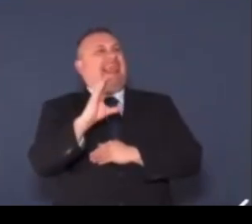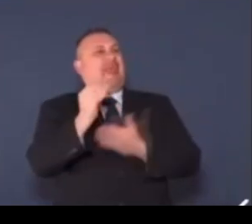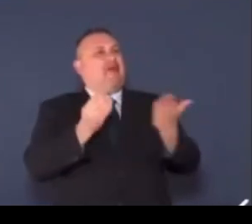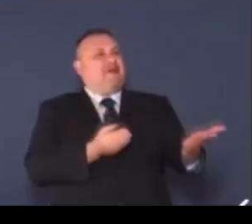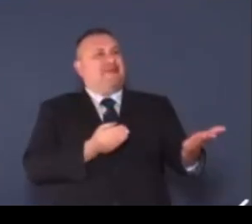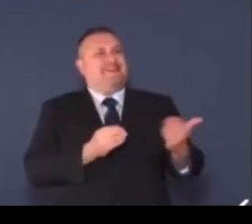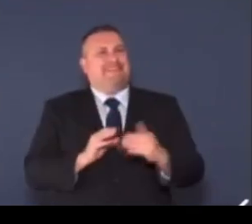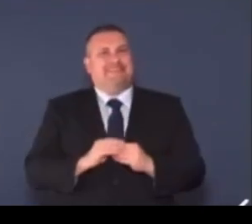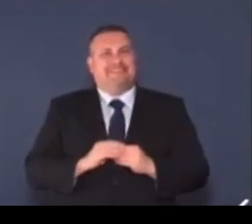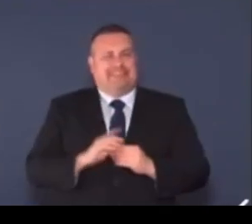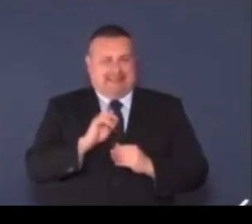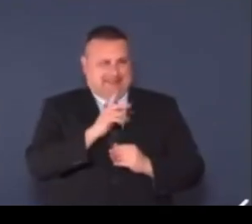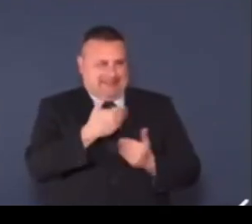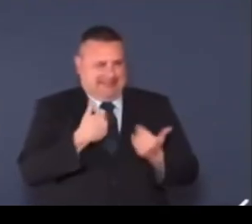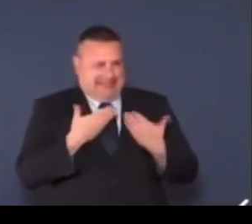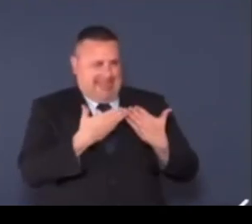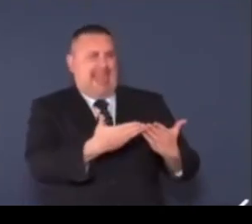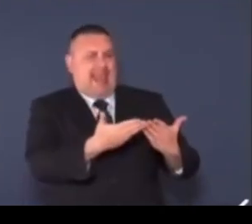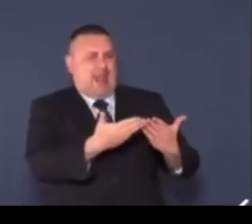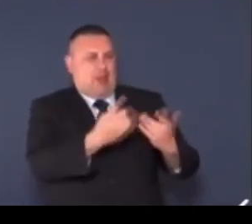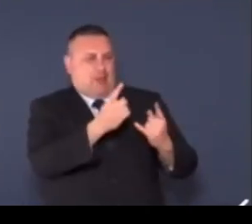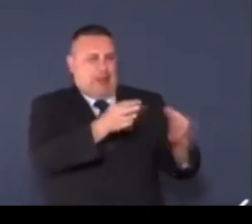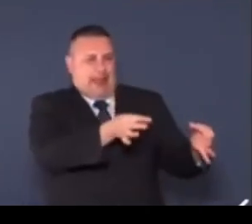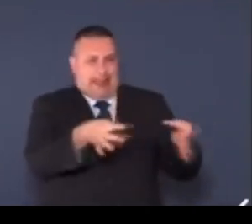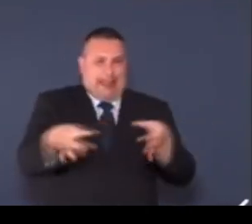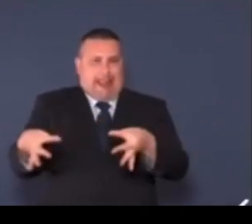Aspetta che ti aiuto a piegarlo perché ne abbiamo già avuta prima.